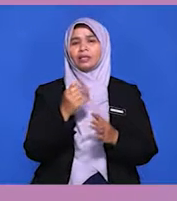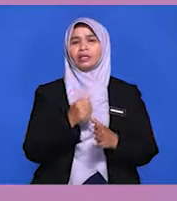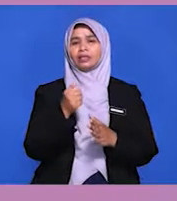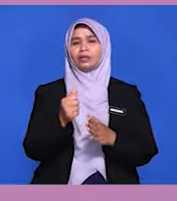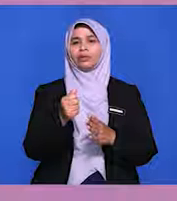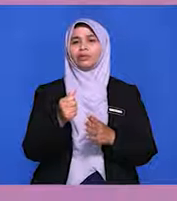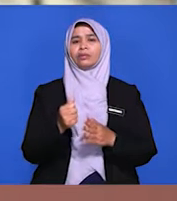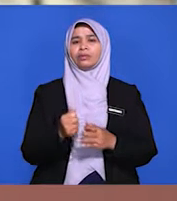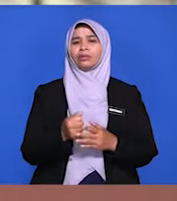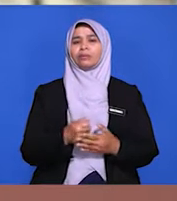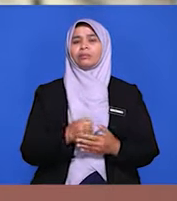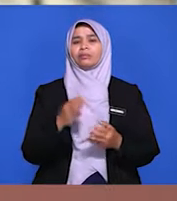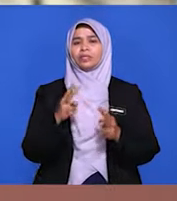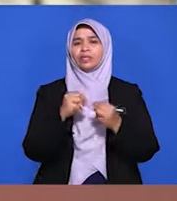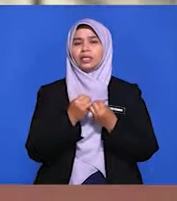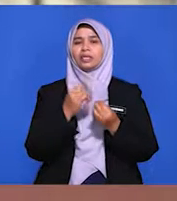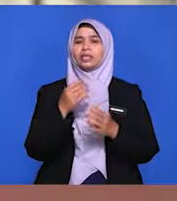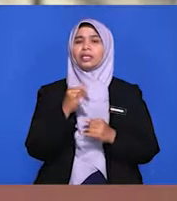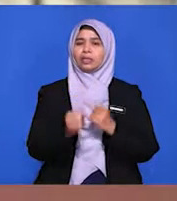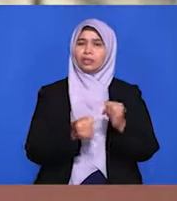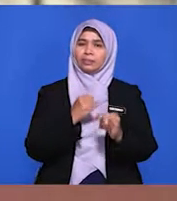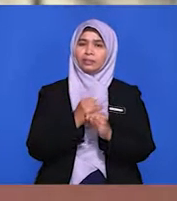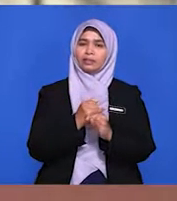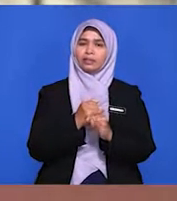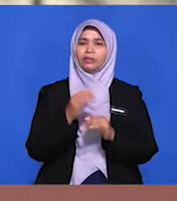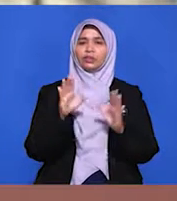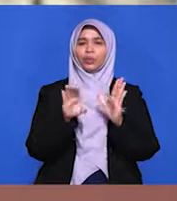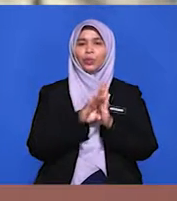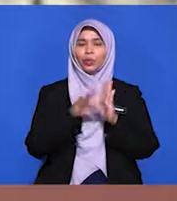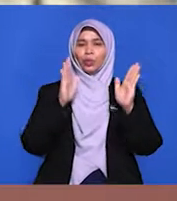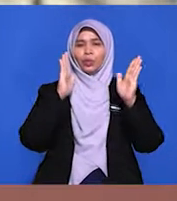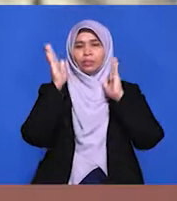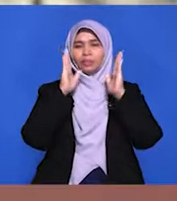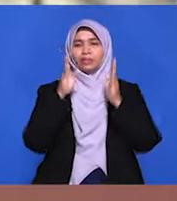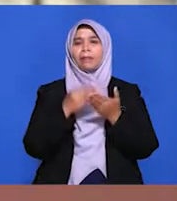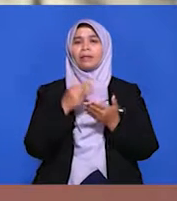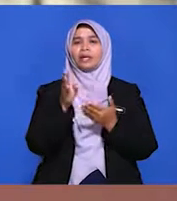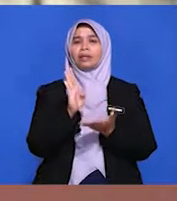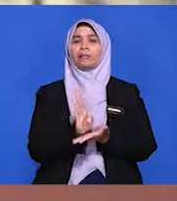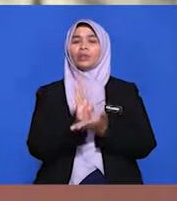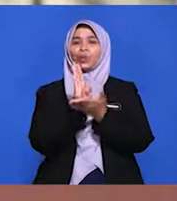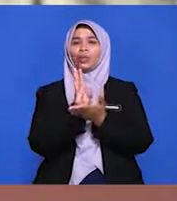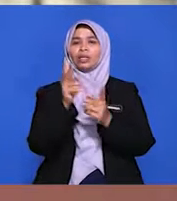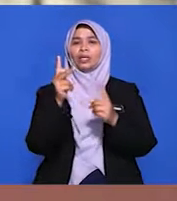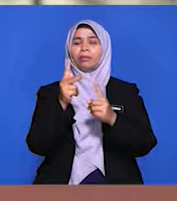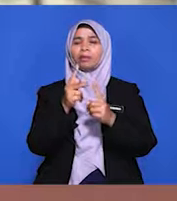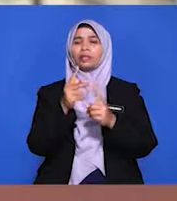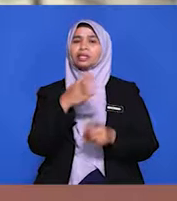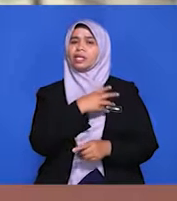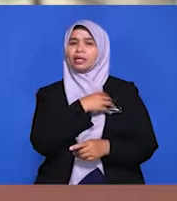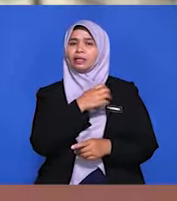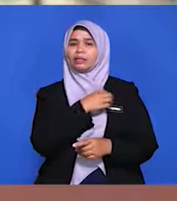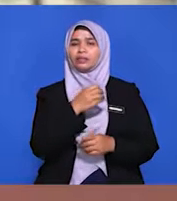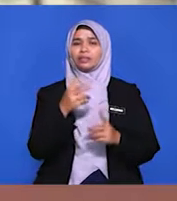antarabangsa. Sebagai contoh, Malaysia memberi bantuan kemanusiaan kepada Indonesia ketika wilayah Aceh